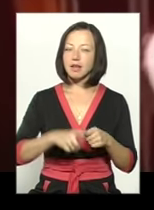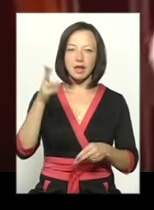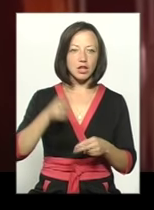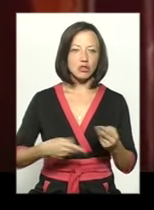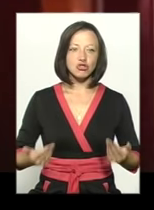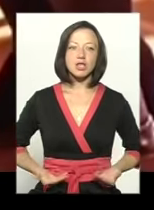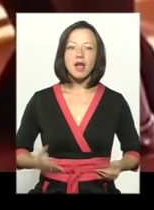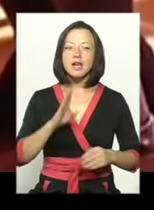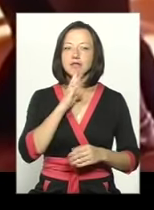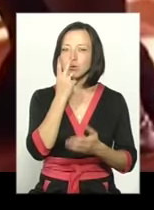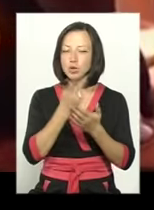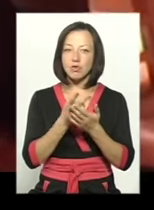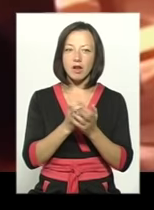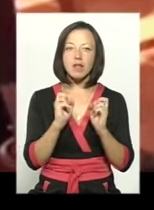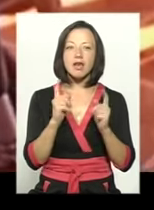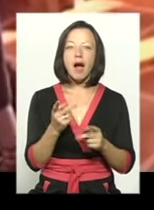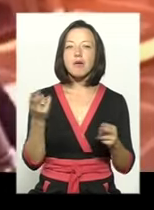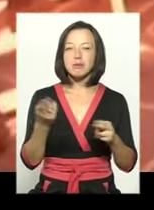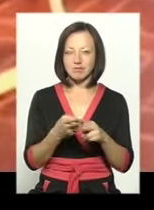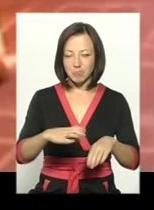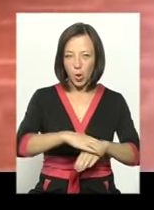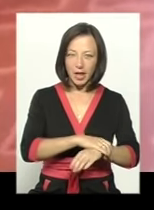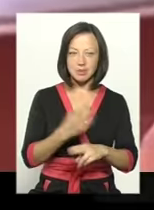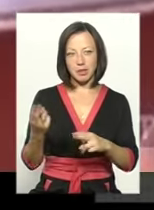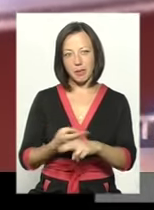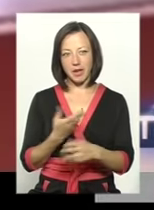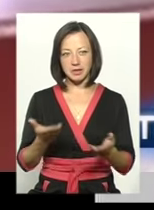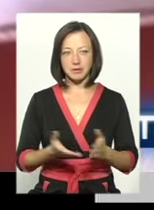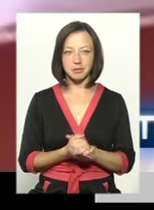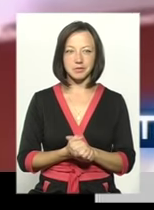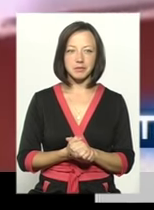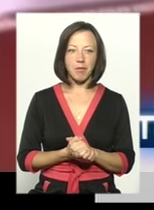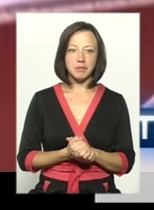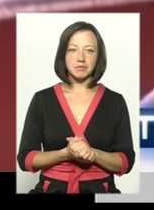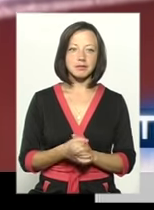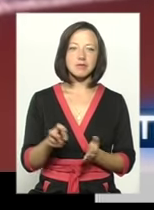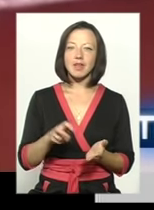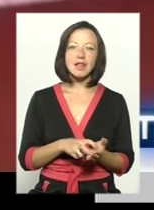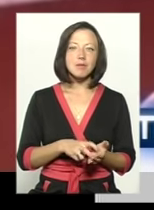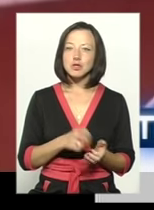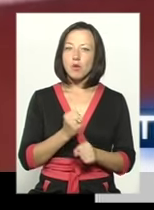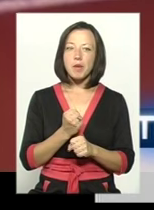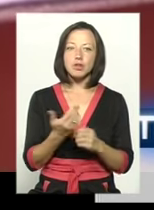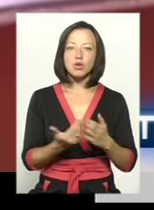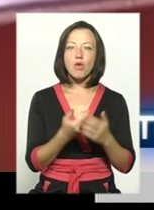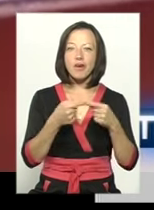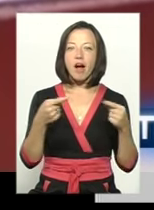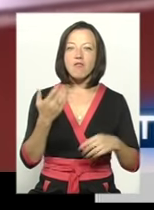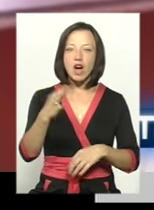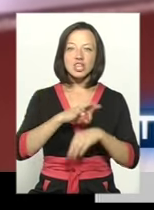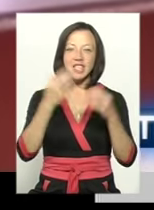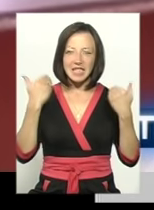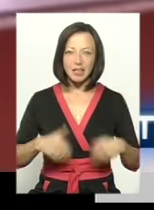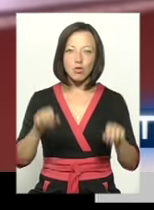життя. Дівчина демонструвала, як обходиться з протезами і без них. Не бійтеся робити нові речі, ваше тіло може все.